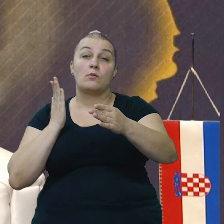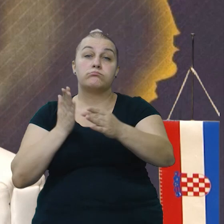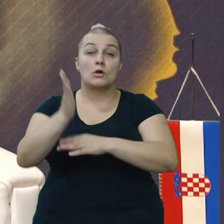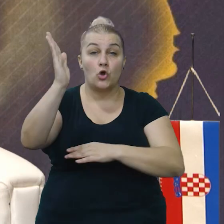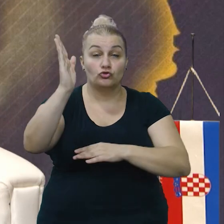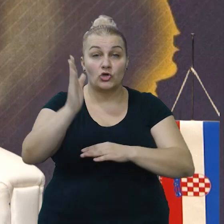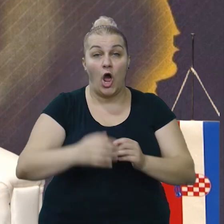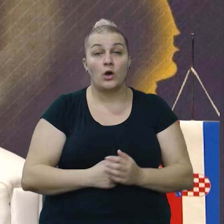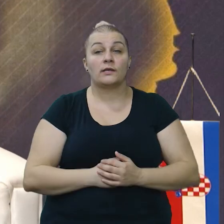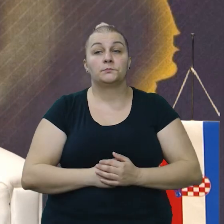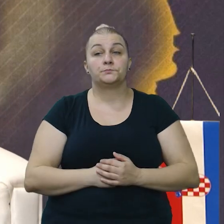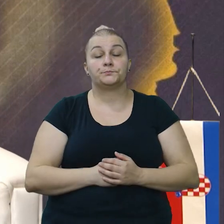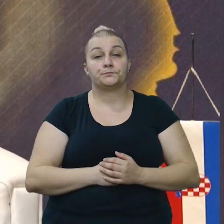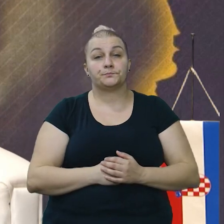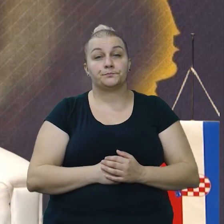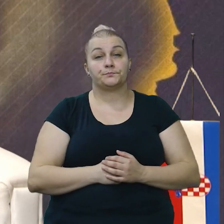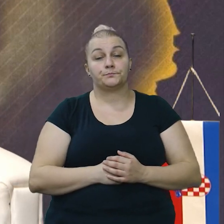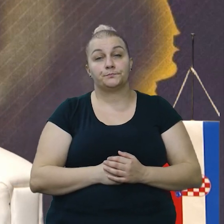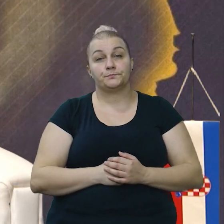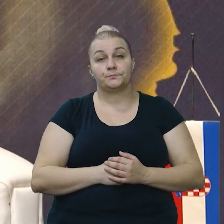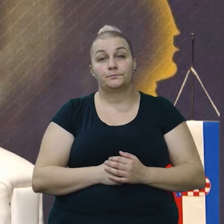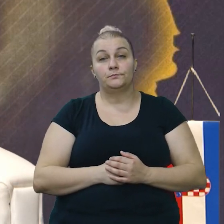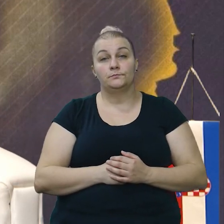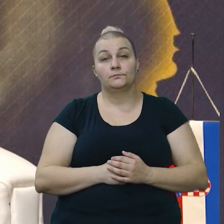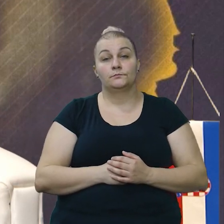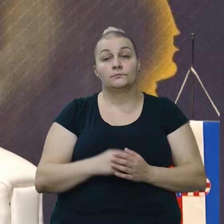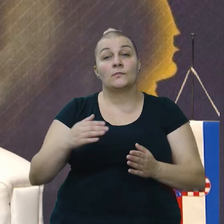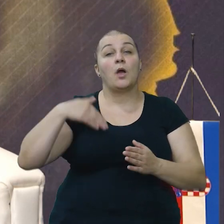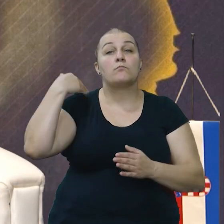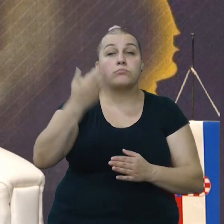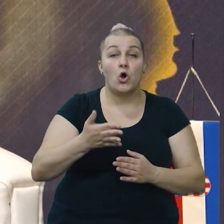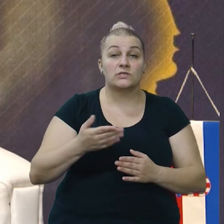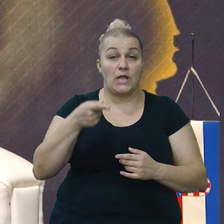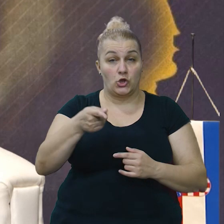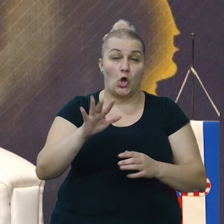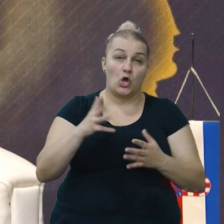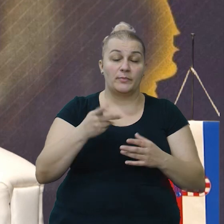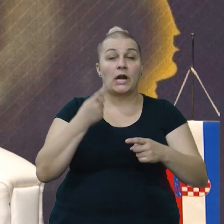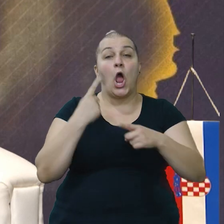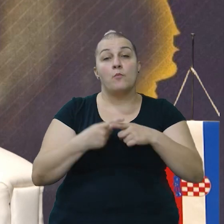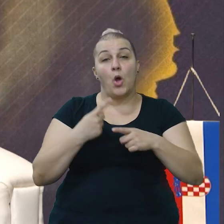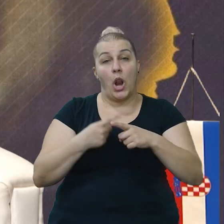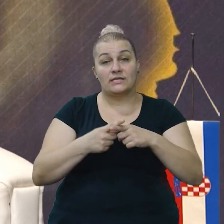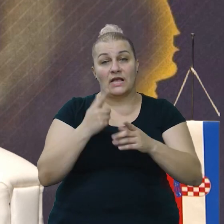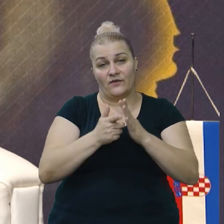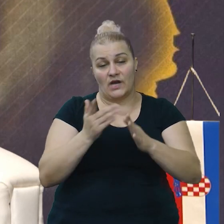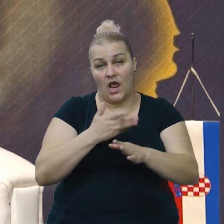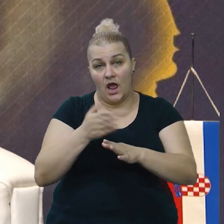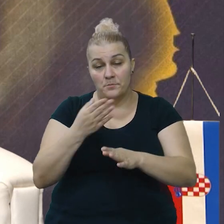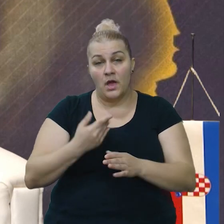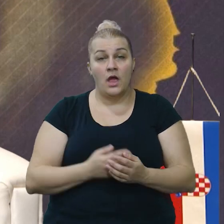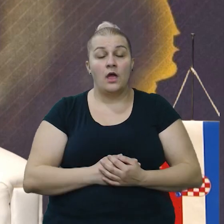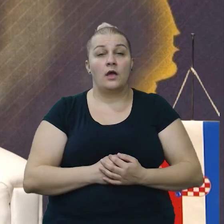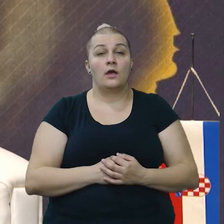iza toga vjerovatno jedno pola sata otprilike, ali vrijeme brzo leti.